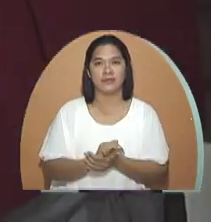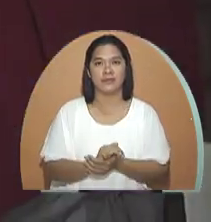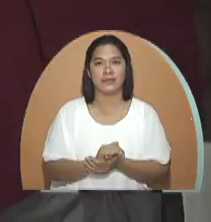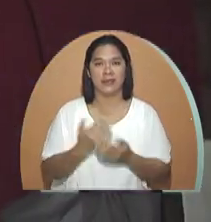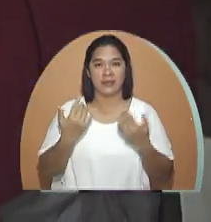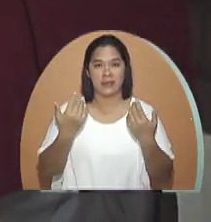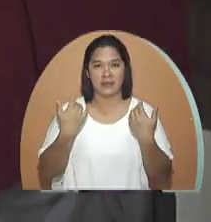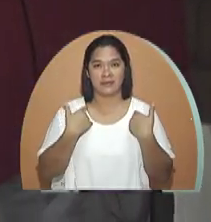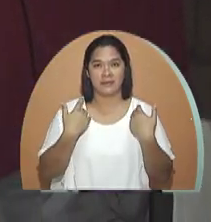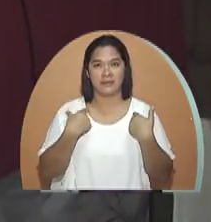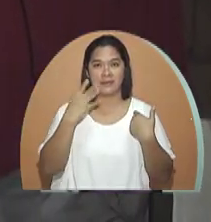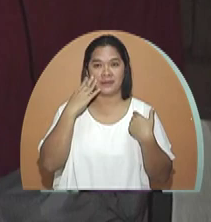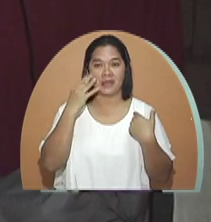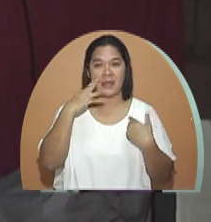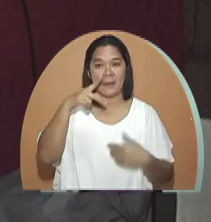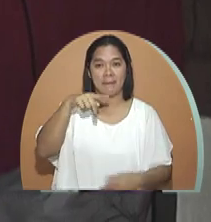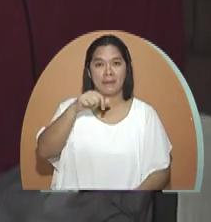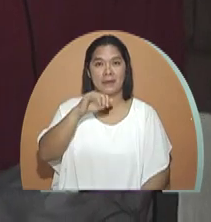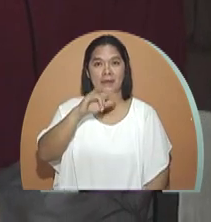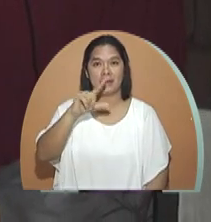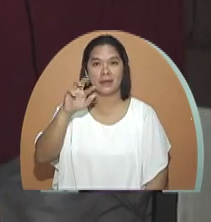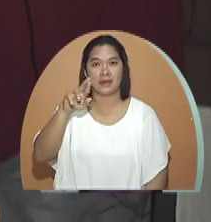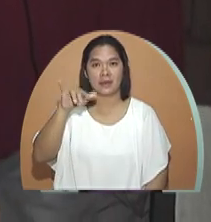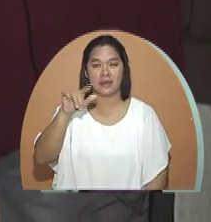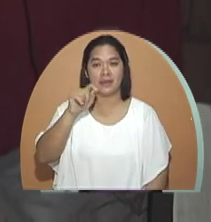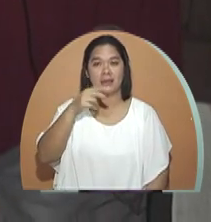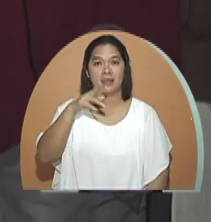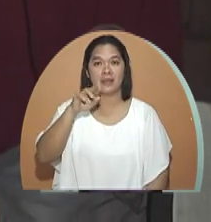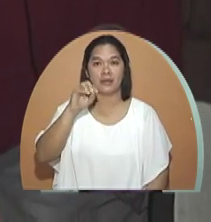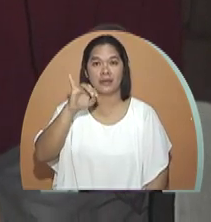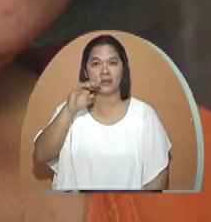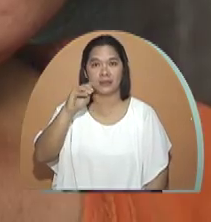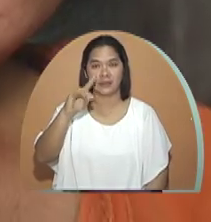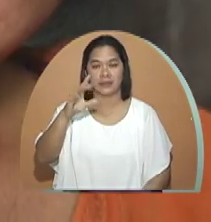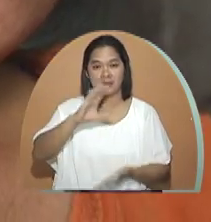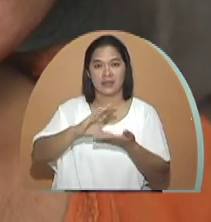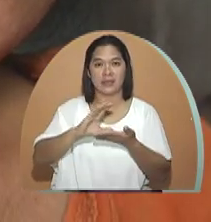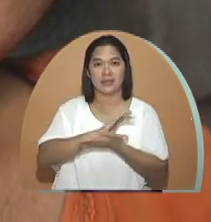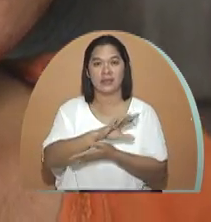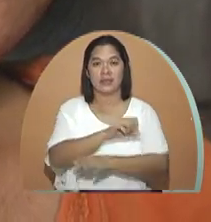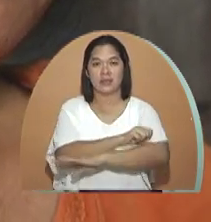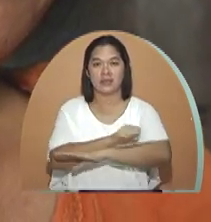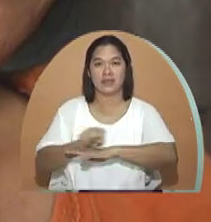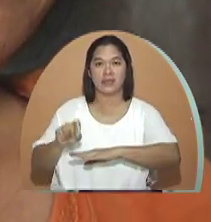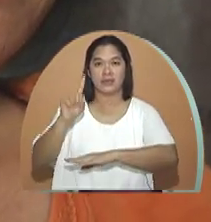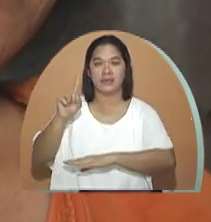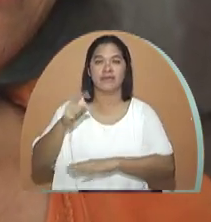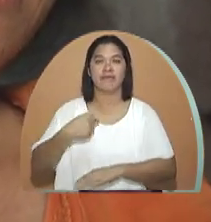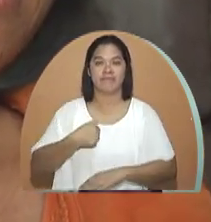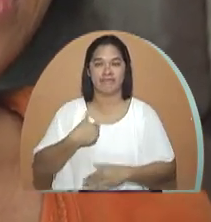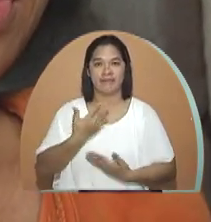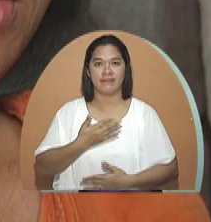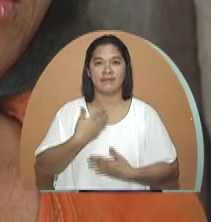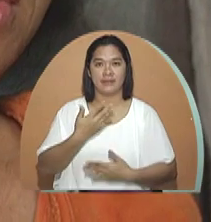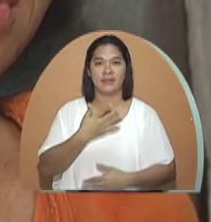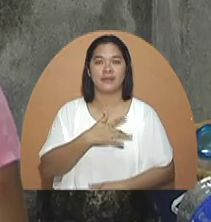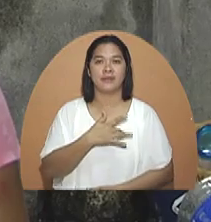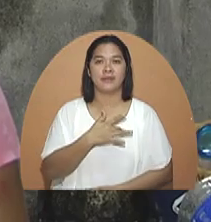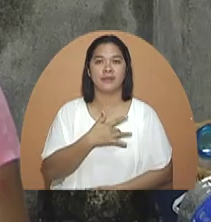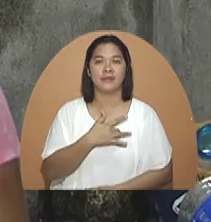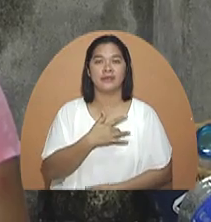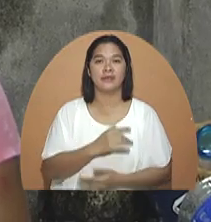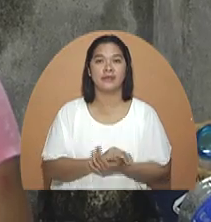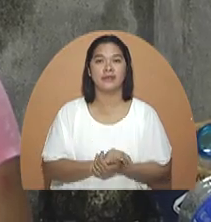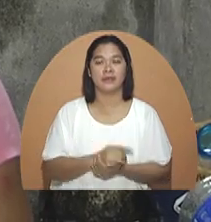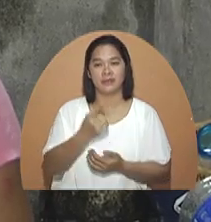Nagkaroon kasi siya ng papillary thyroid cancer, stage 1. Natuwa po ako sobra